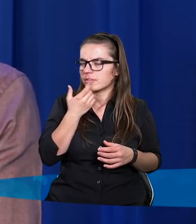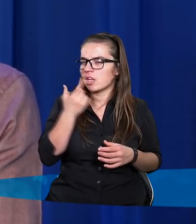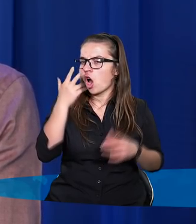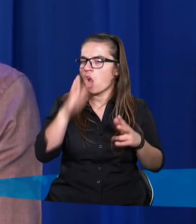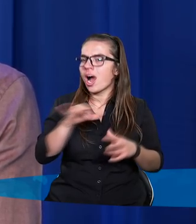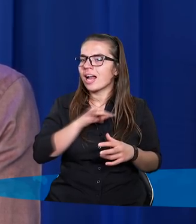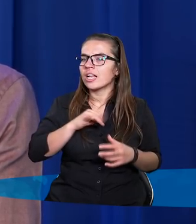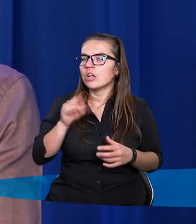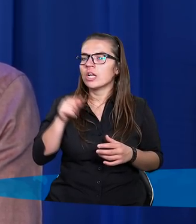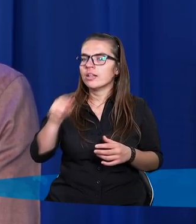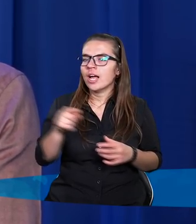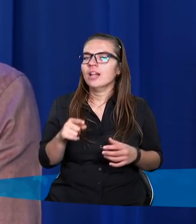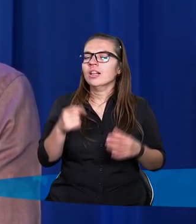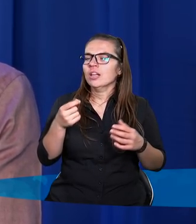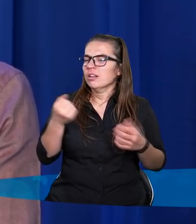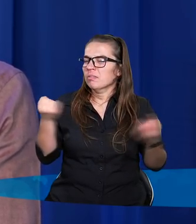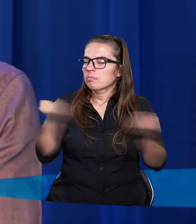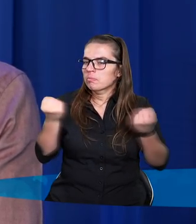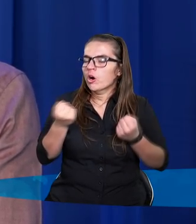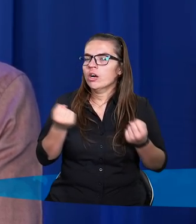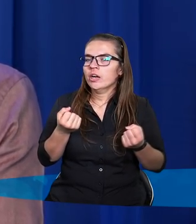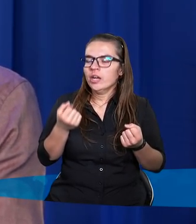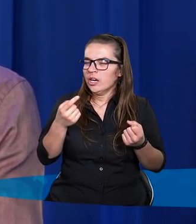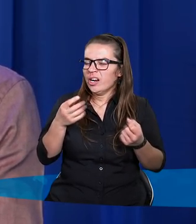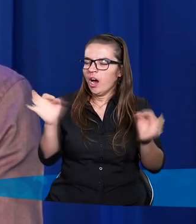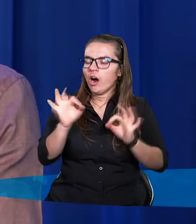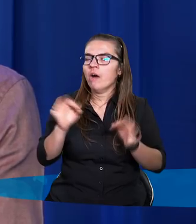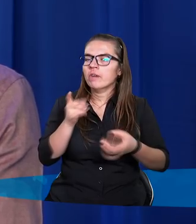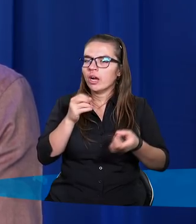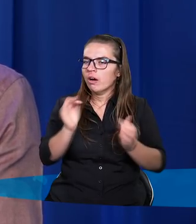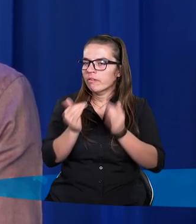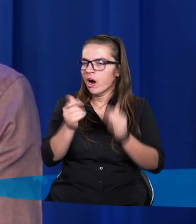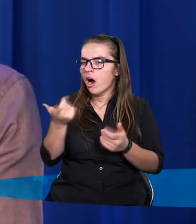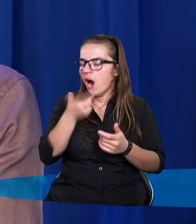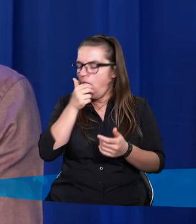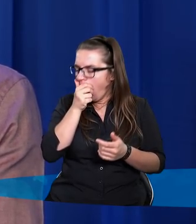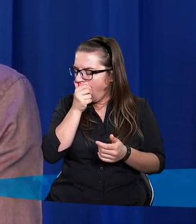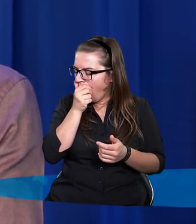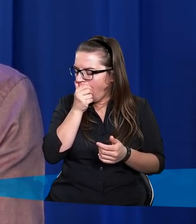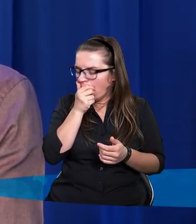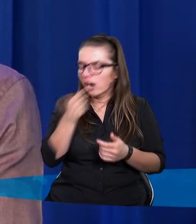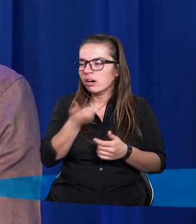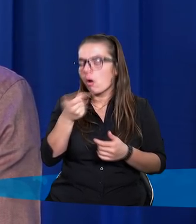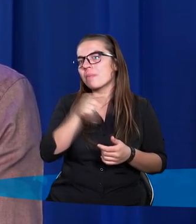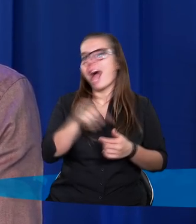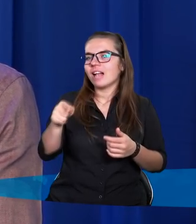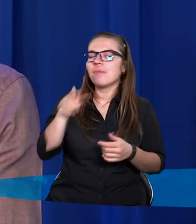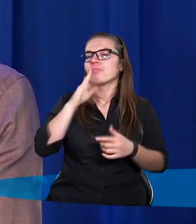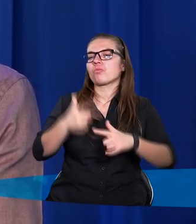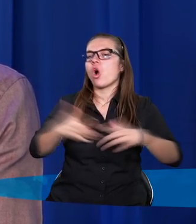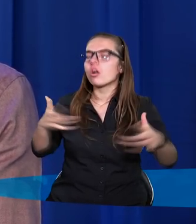Okazało się, że ten radykalny sposób, którego często my ludzie się domagamy, Panie Boże, zrób tak, tak będzie najlepiej, tak ostro, nie?